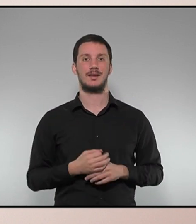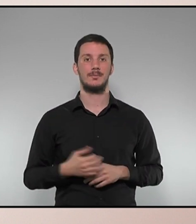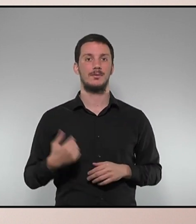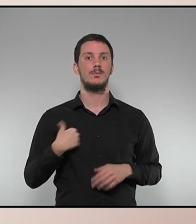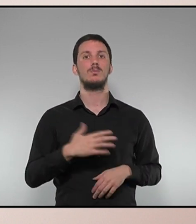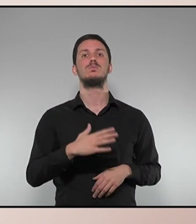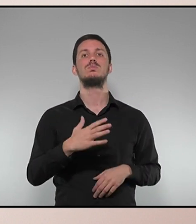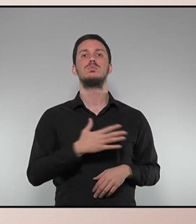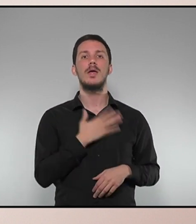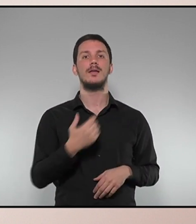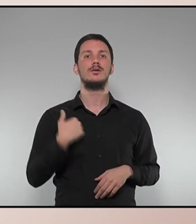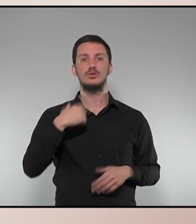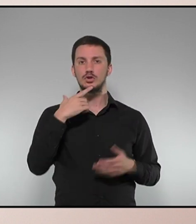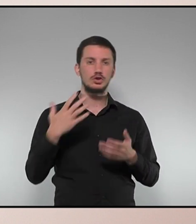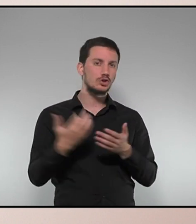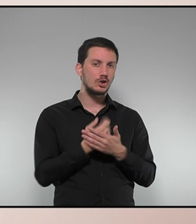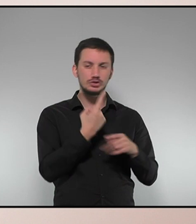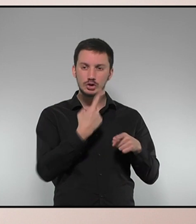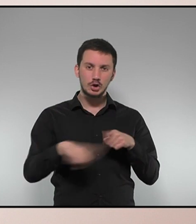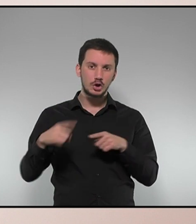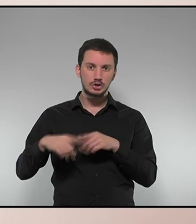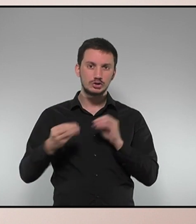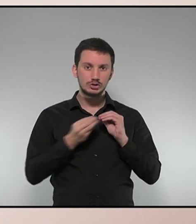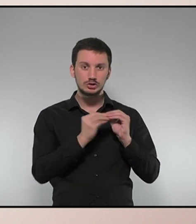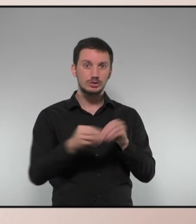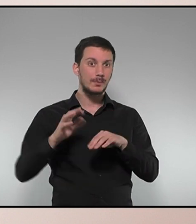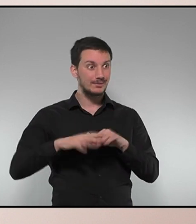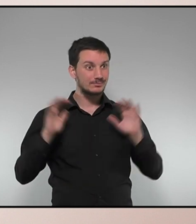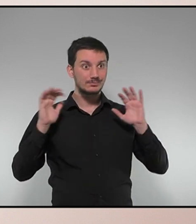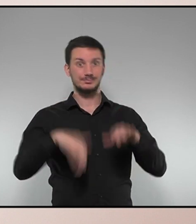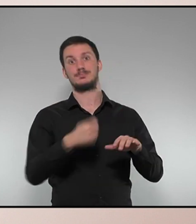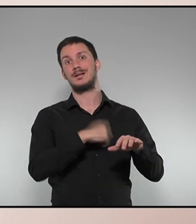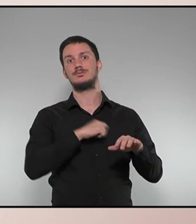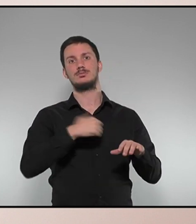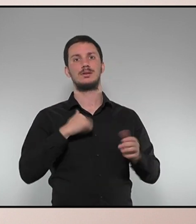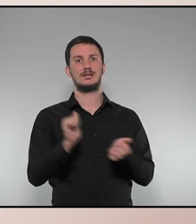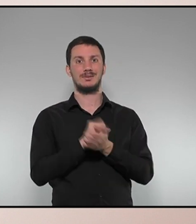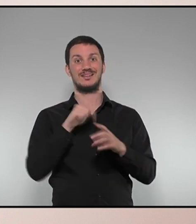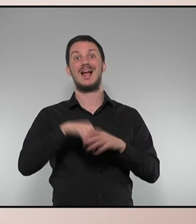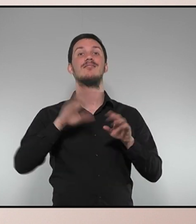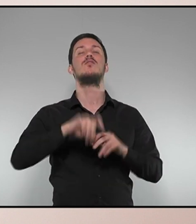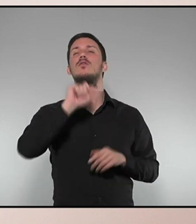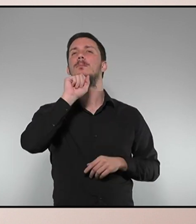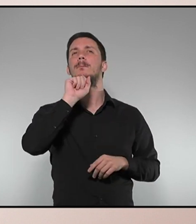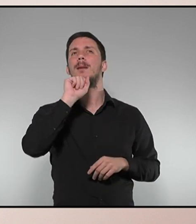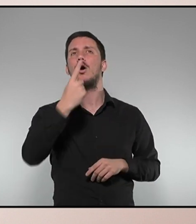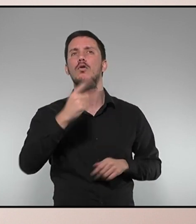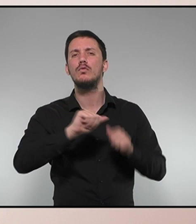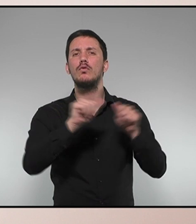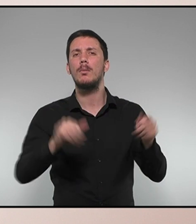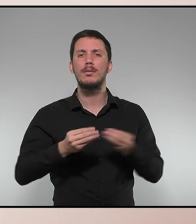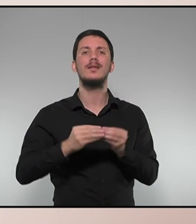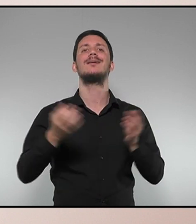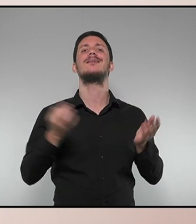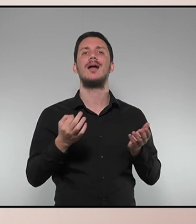participar directament en tots els assumptes que es tracten en cimeres d'estat i la millor manera de fer-ho és ser en un estat i en aquest sentit els